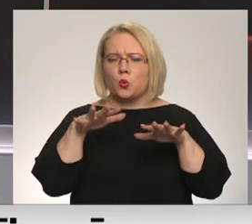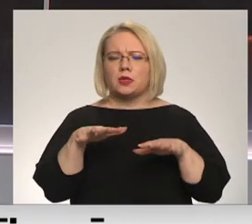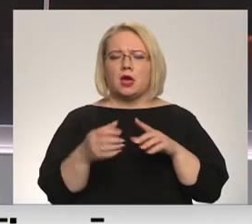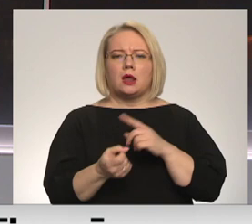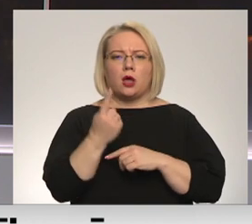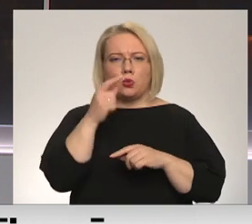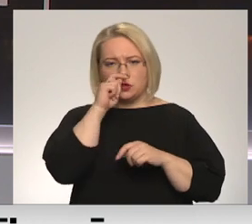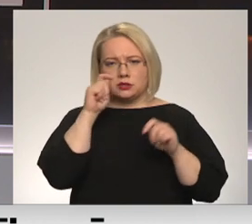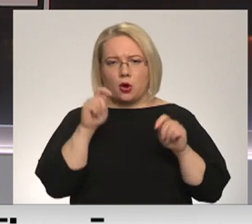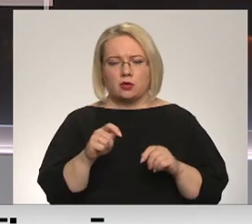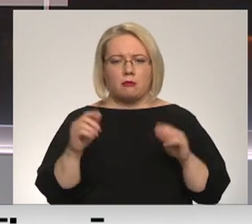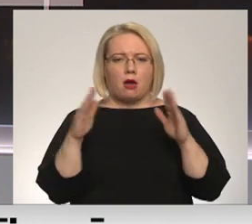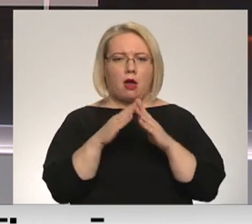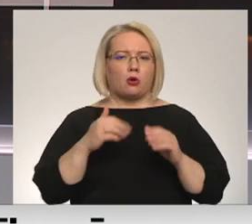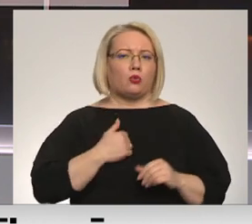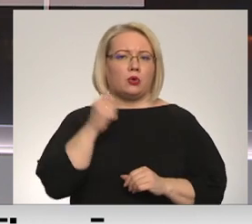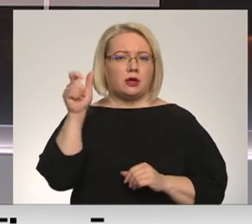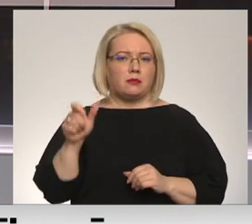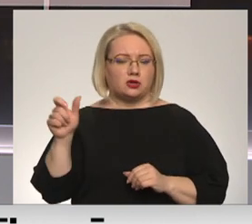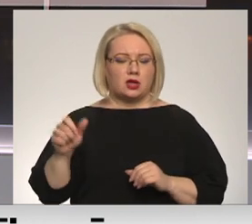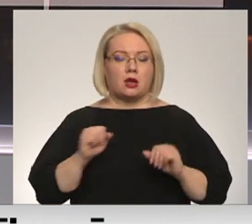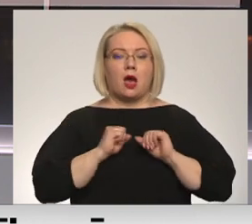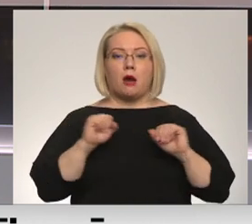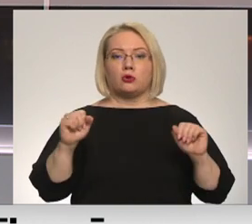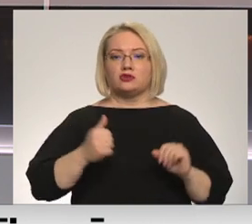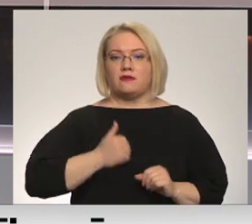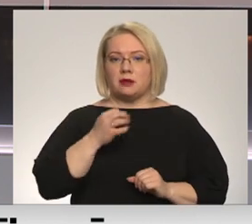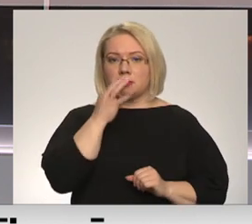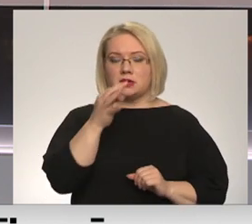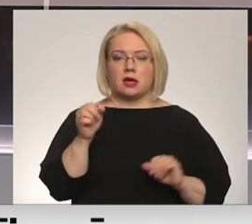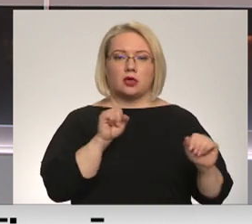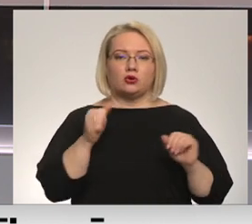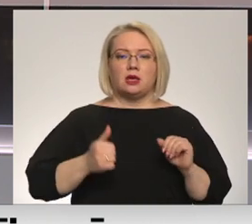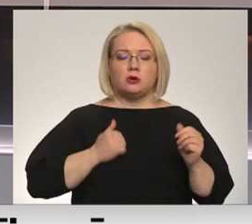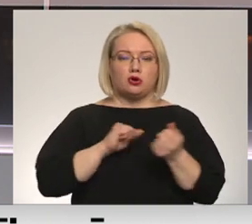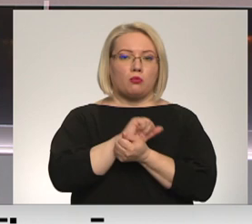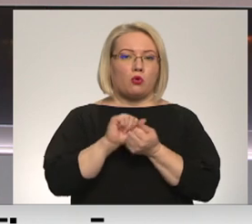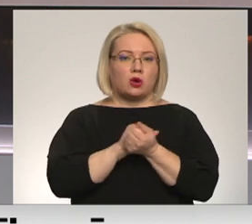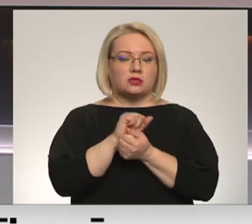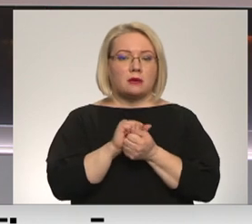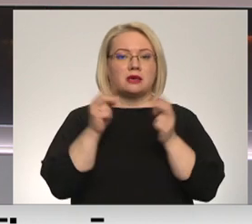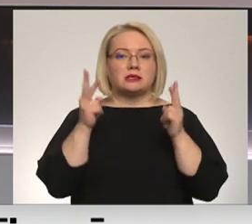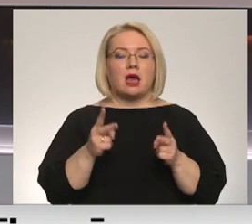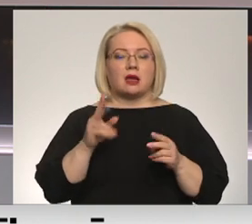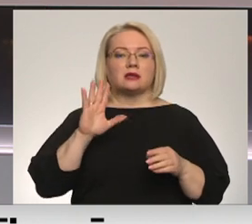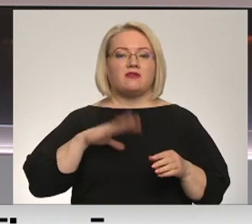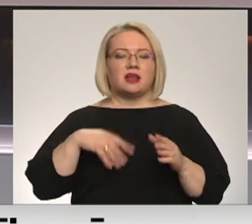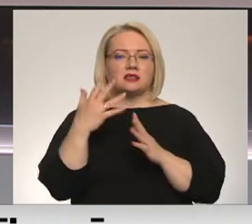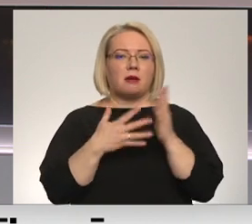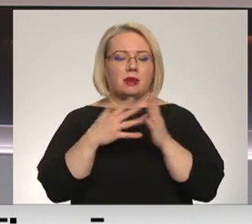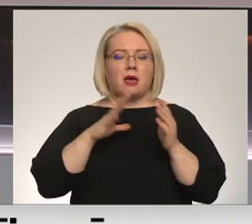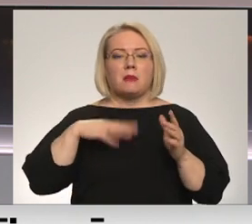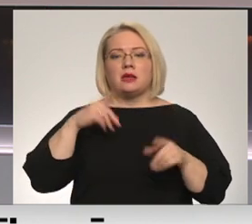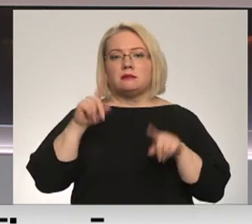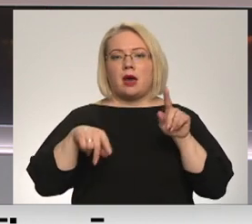Radot zaudējumu sāka īpašniekiem. Apdrošinātāja lēš nekustamo īpašumu postījumu saks varēs aplēst vien pēc pāras nedēļām,